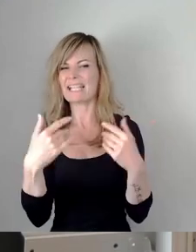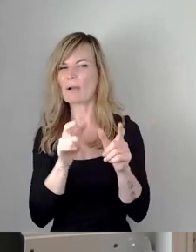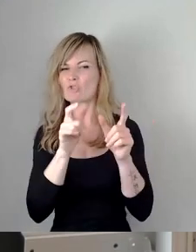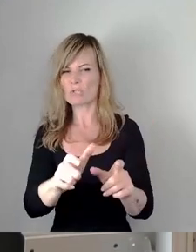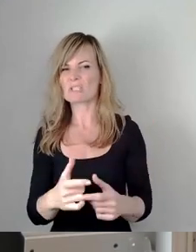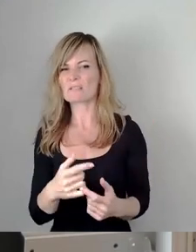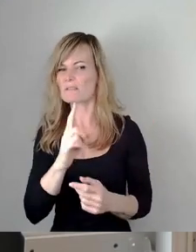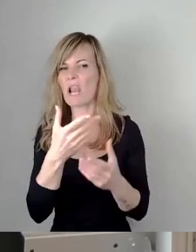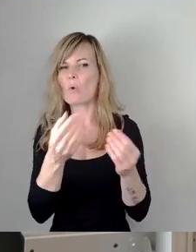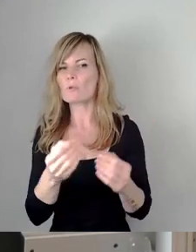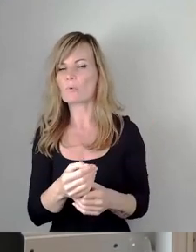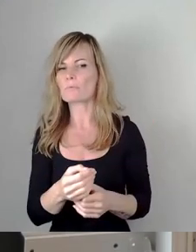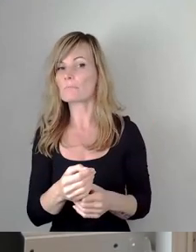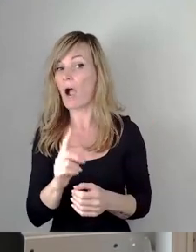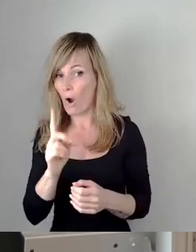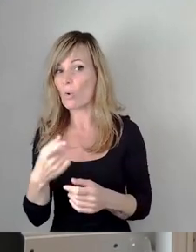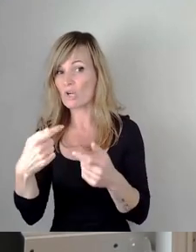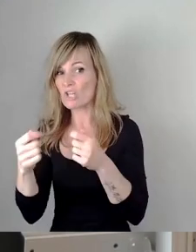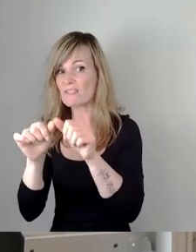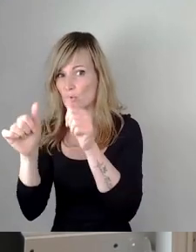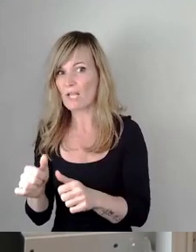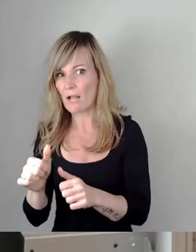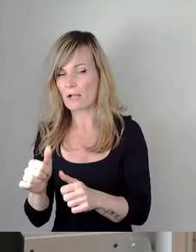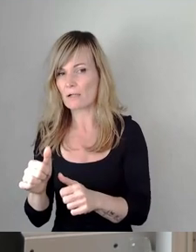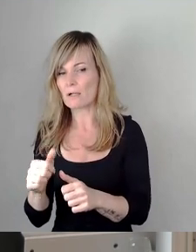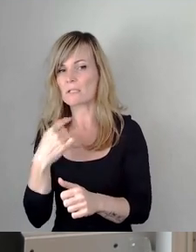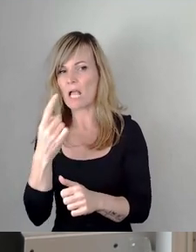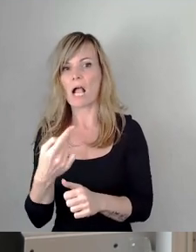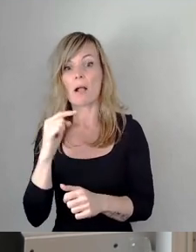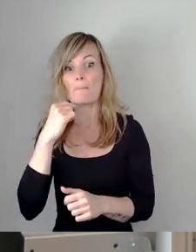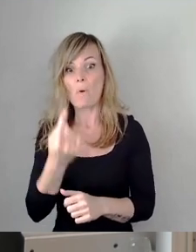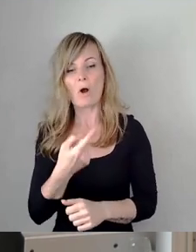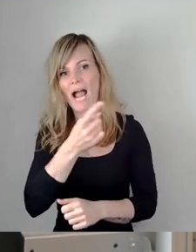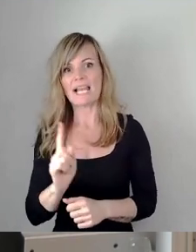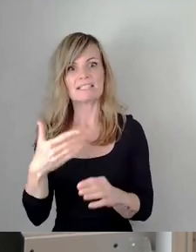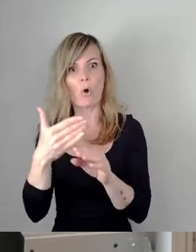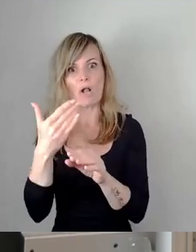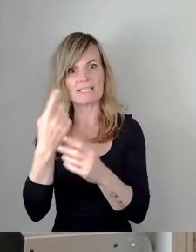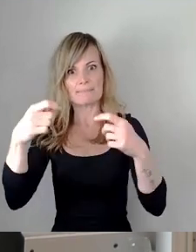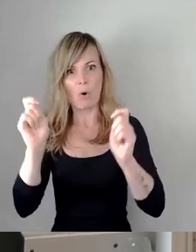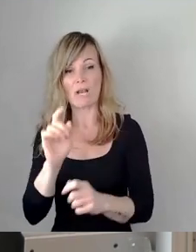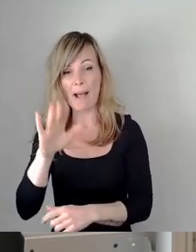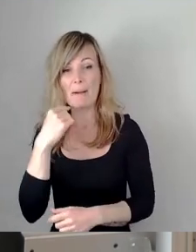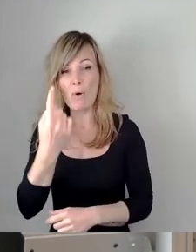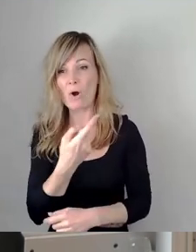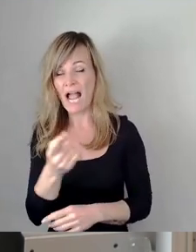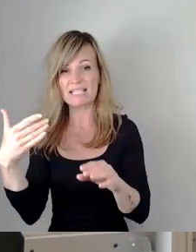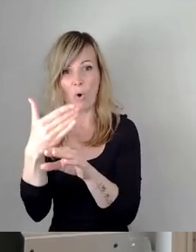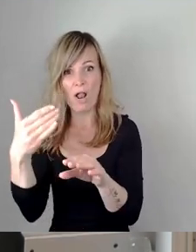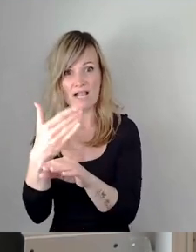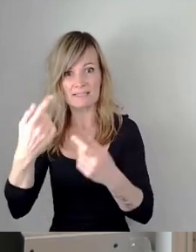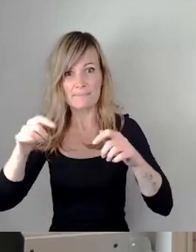wir bauen alles aus Holz. Wenn wir morgen anfangen, alles aus Holz zu bauen, dann haben wir mehrere Probleme. Dann haben wir einen leergefegten Holzmarkt,